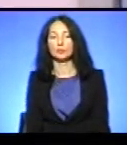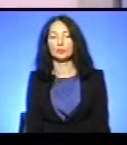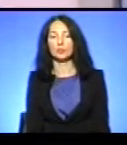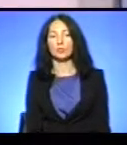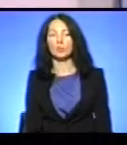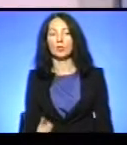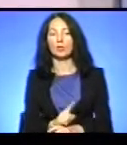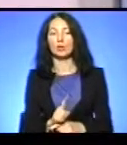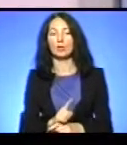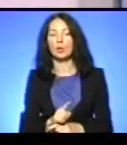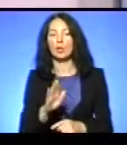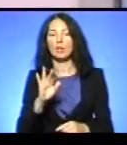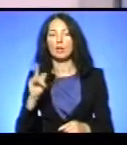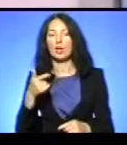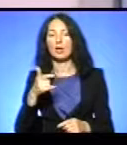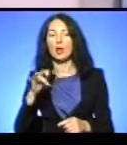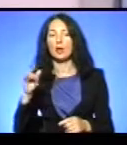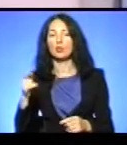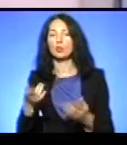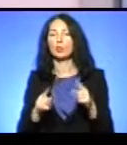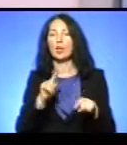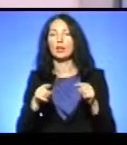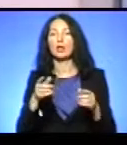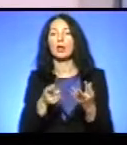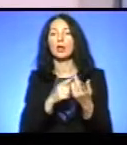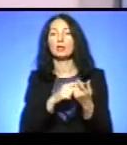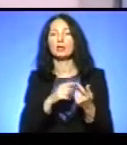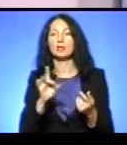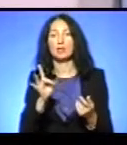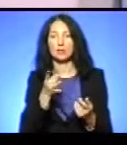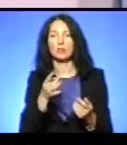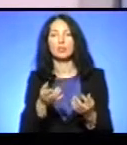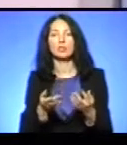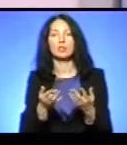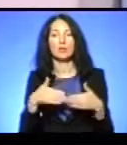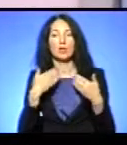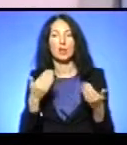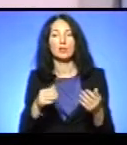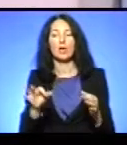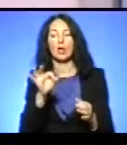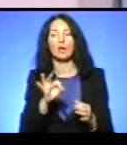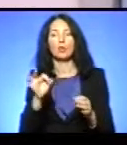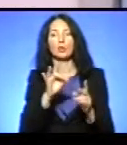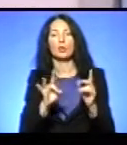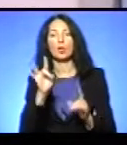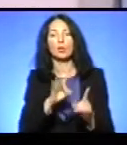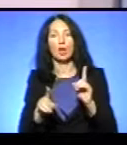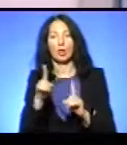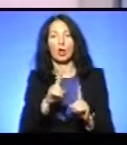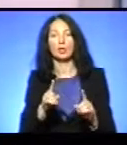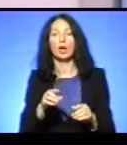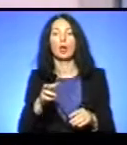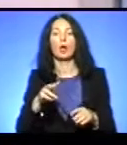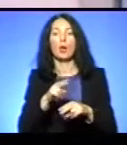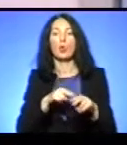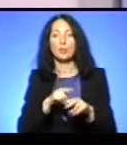Тернополянин Віталій Гаранчук декілька разів звертався до міської ради, муніципальної поліції та районних електромереж з проханням впорядкувати